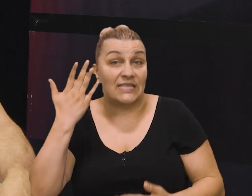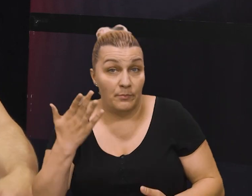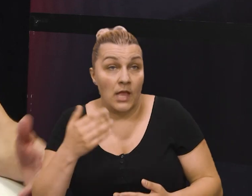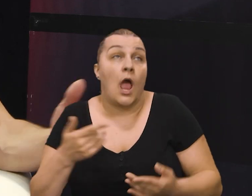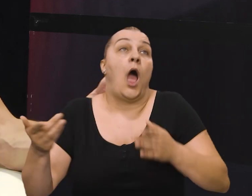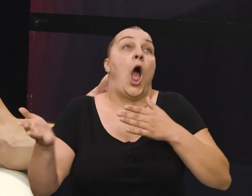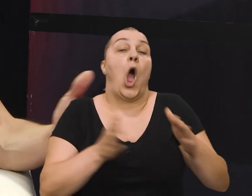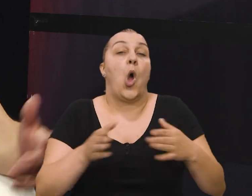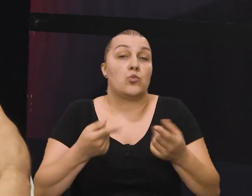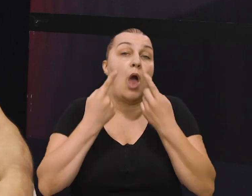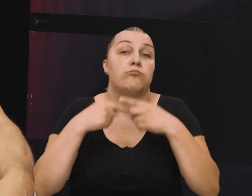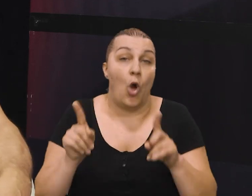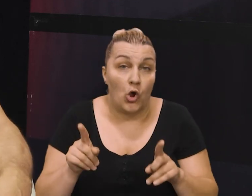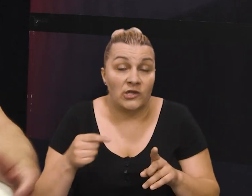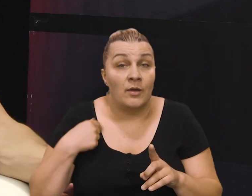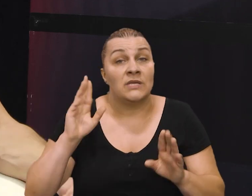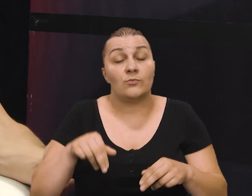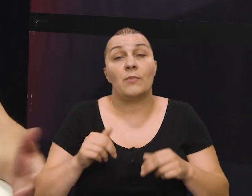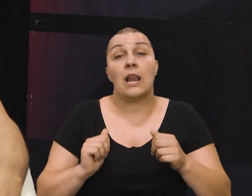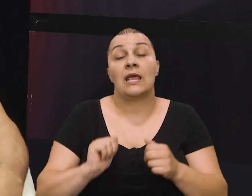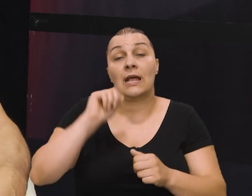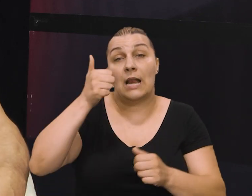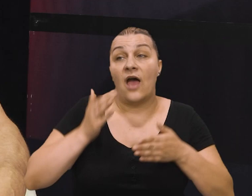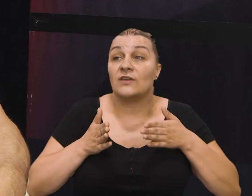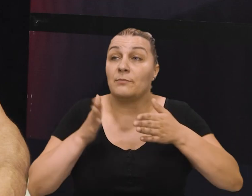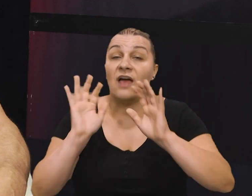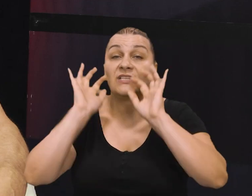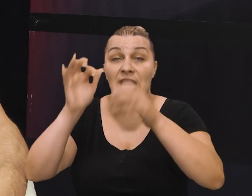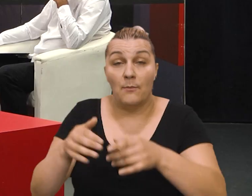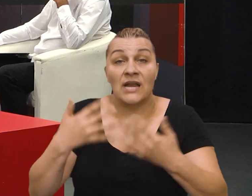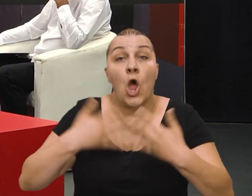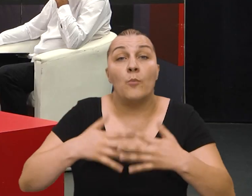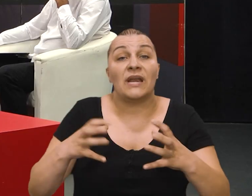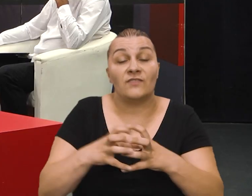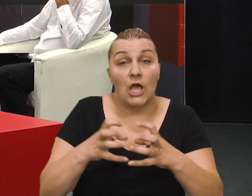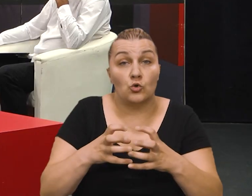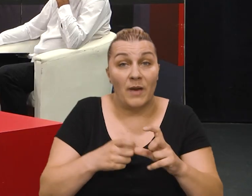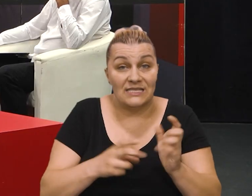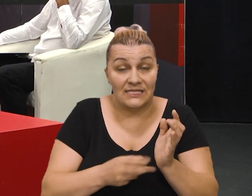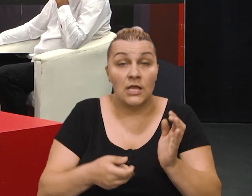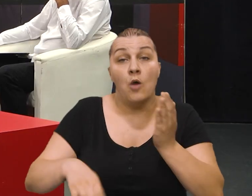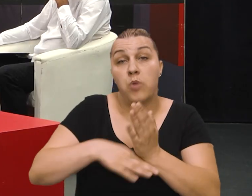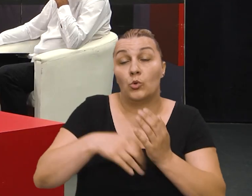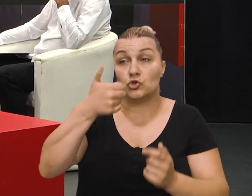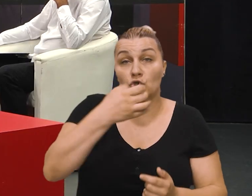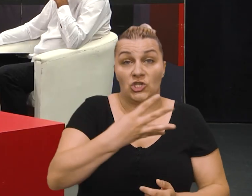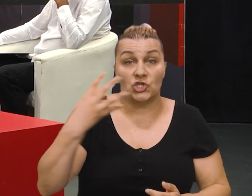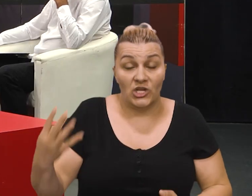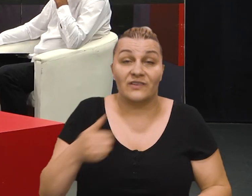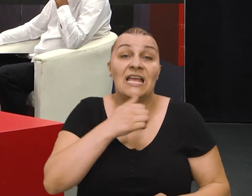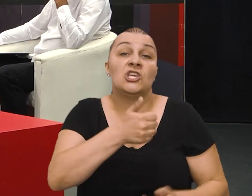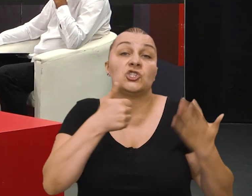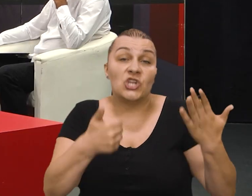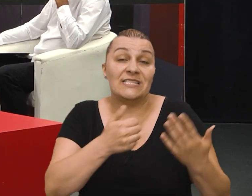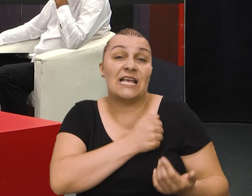a o Luji da ne govorimo znači imali smo glavni pravac napada operativne grupe Sinj uz pomoć 144. a isto